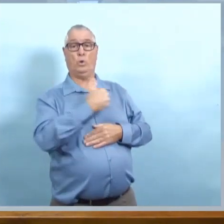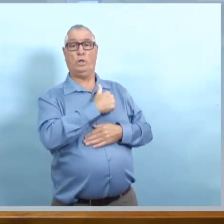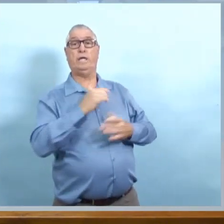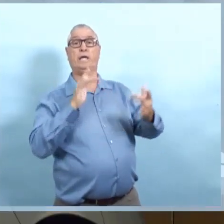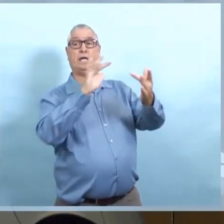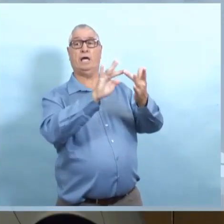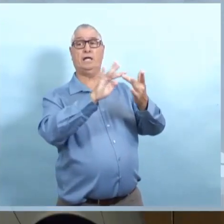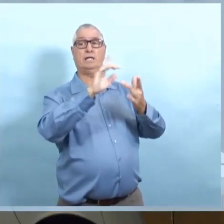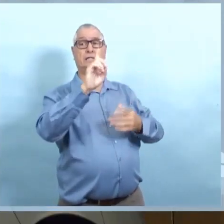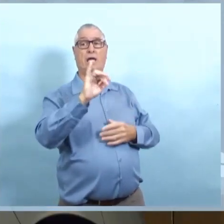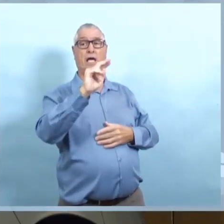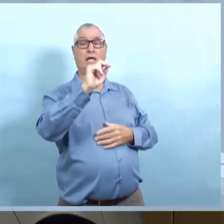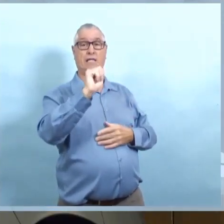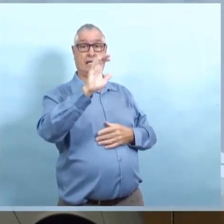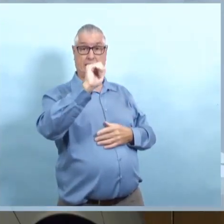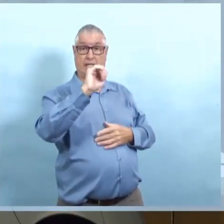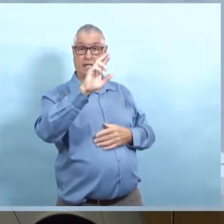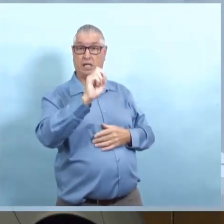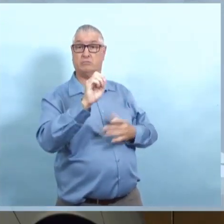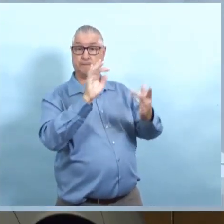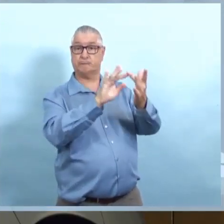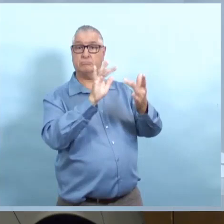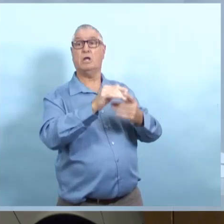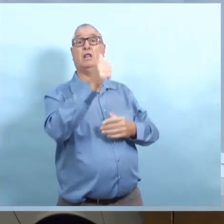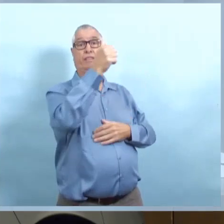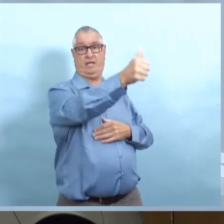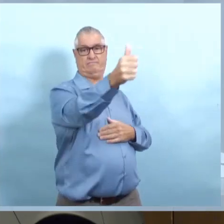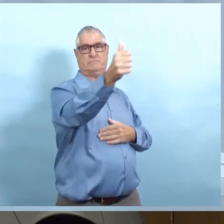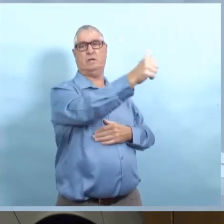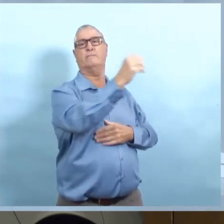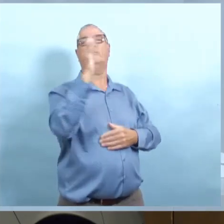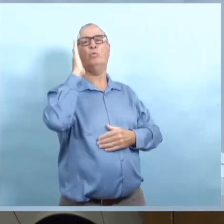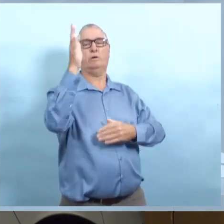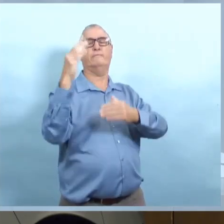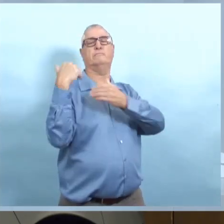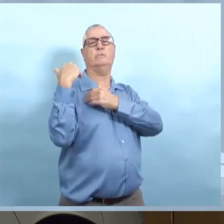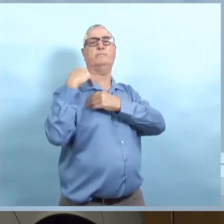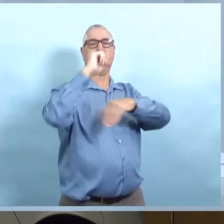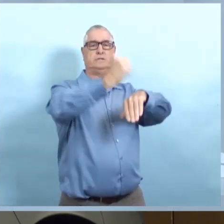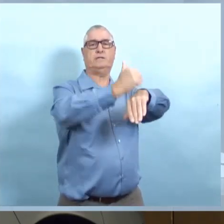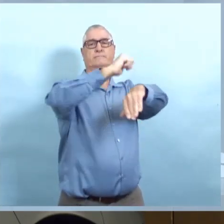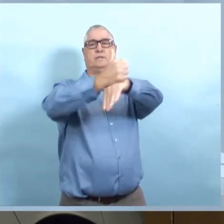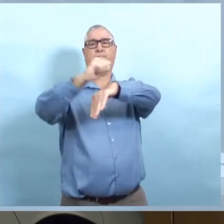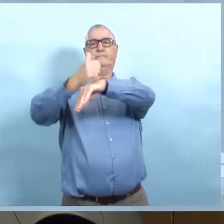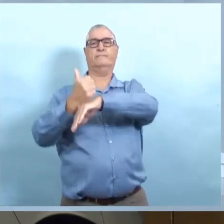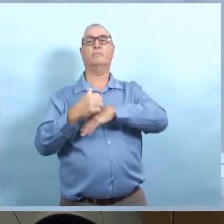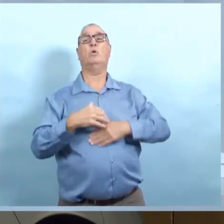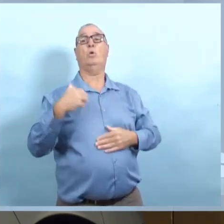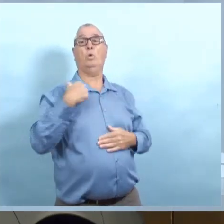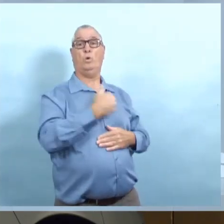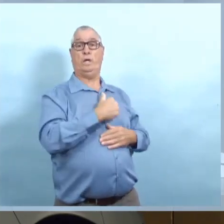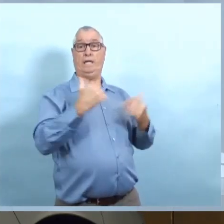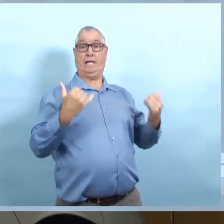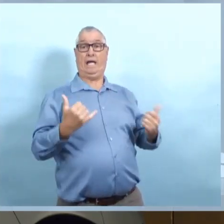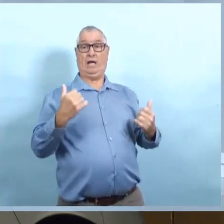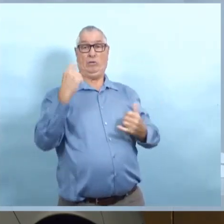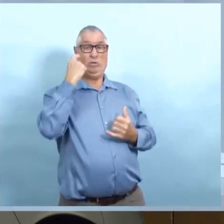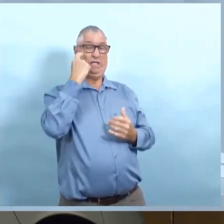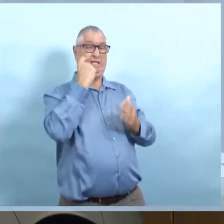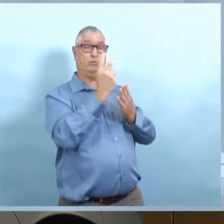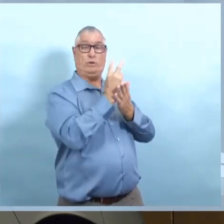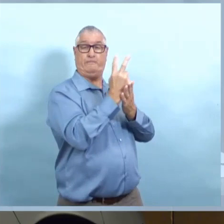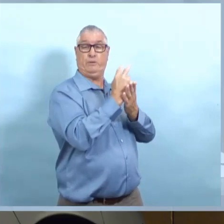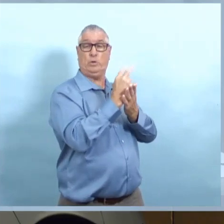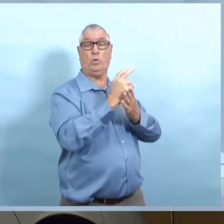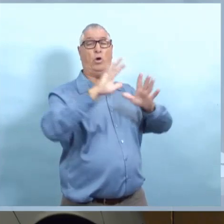un emprisonnement existant de Dynicare? Nous avons contacté Dynicare pour offrir plus de capacités de dépistage. Je vais aussi